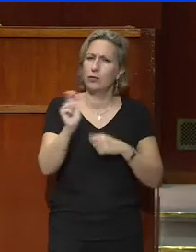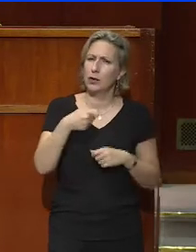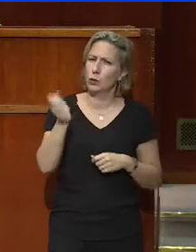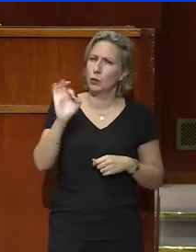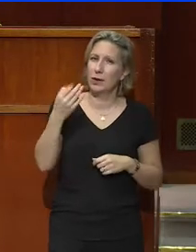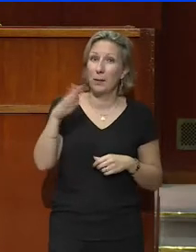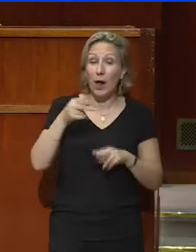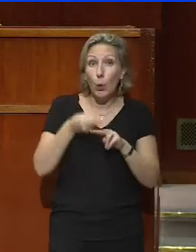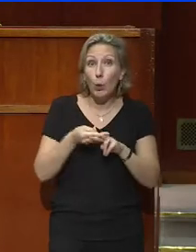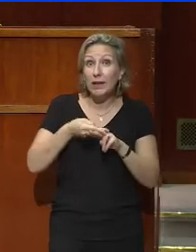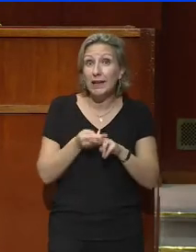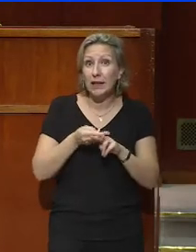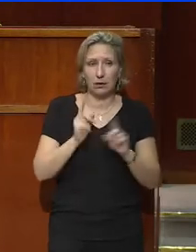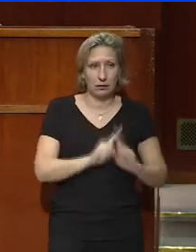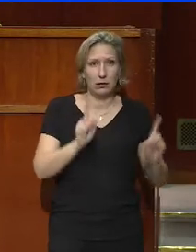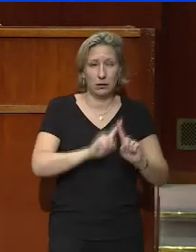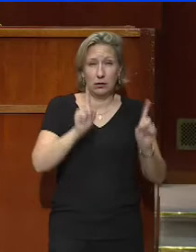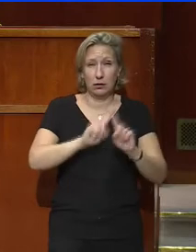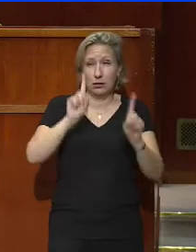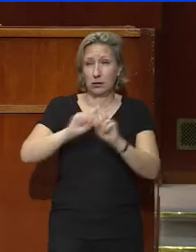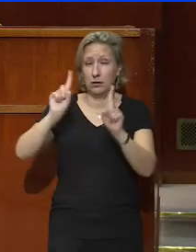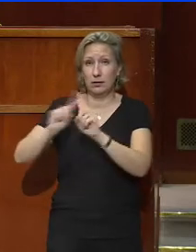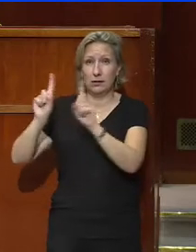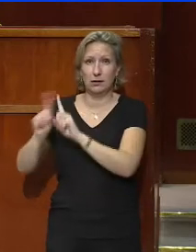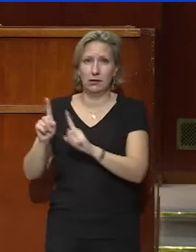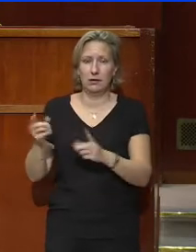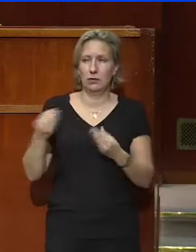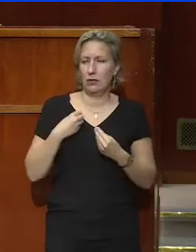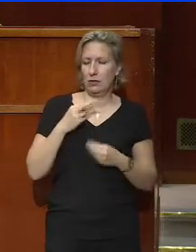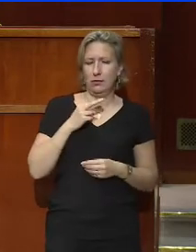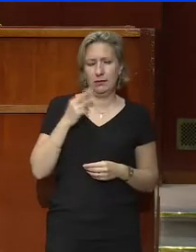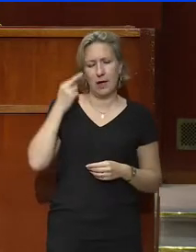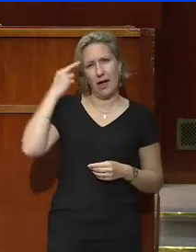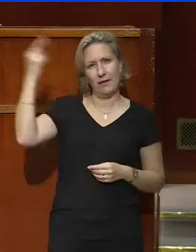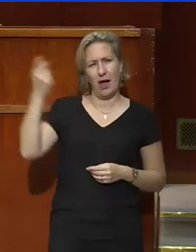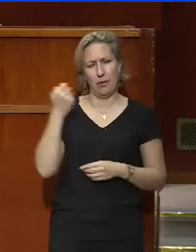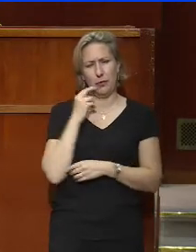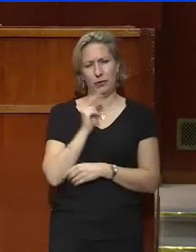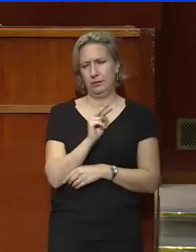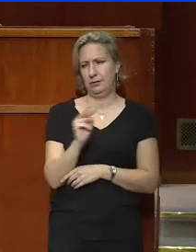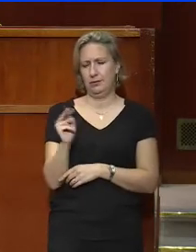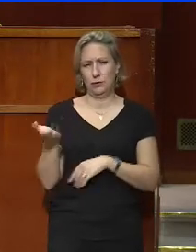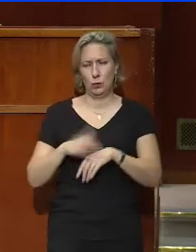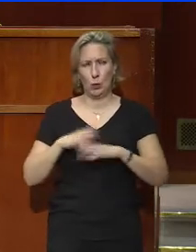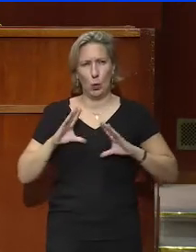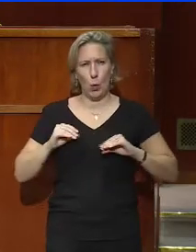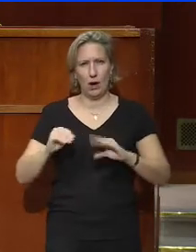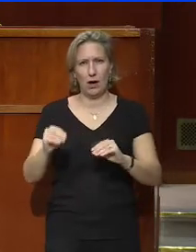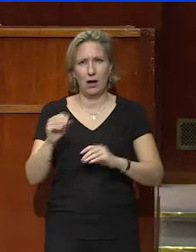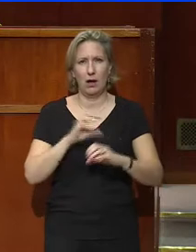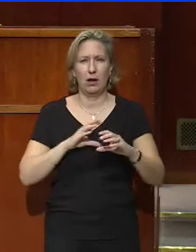des instruments aussi multiples et aussi foisonnants qui me laissent parfois rêveur dans l'opérationnalité qui peut en découler.